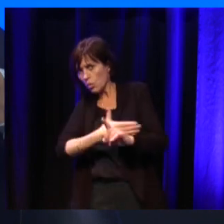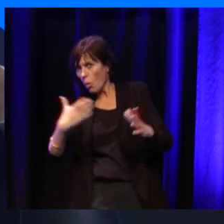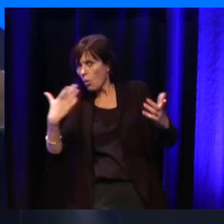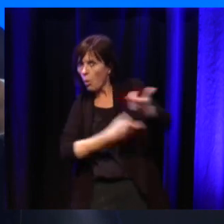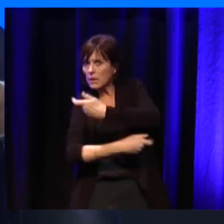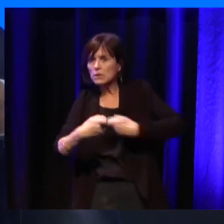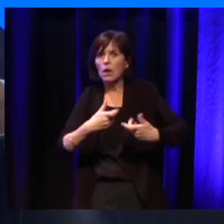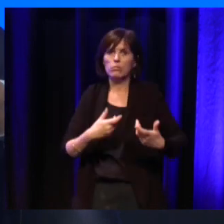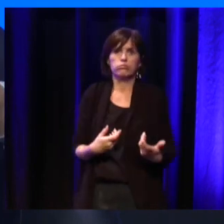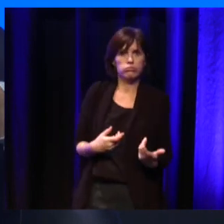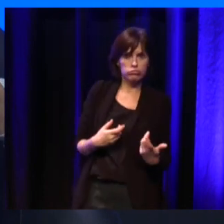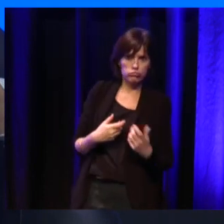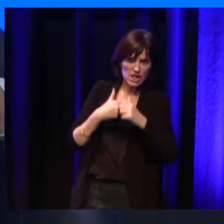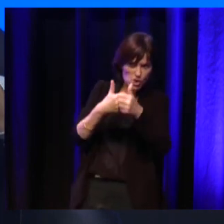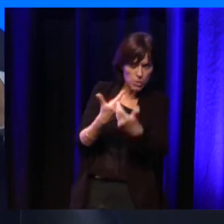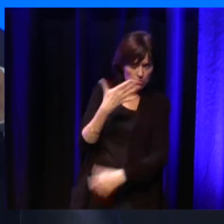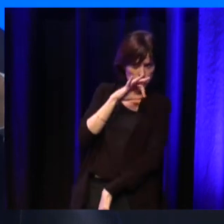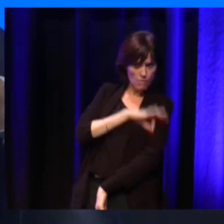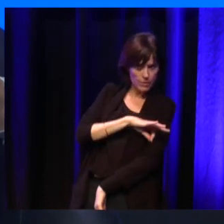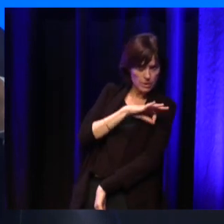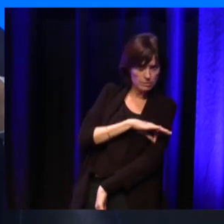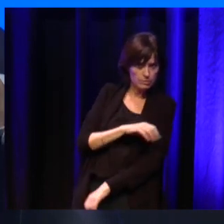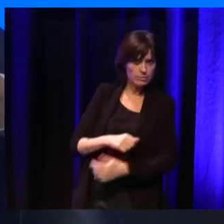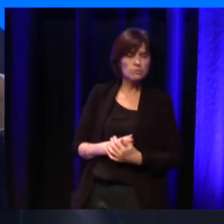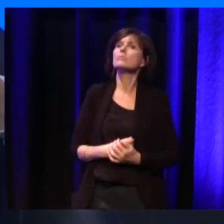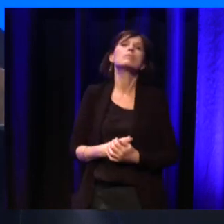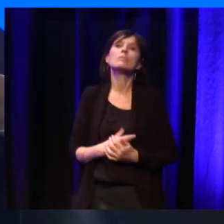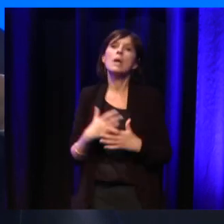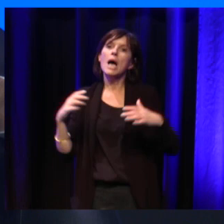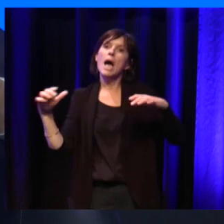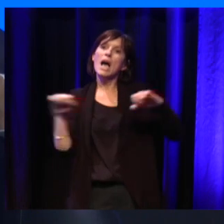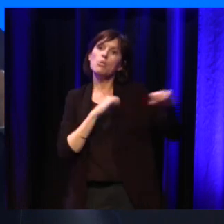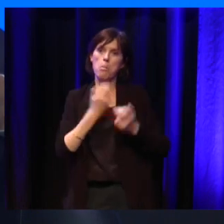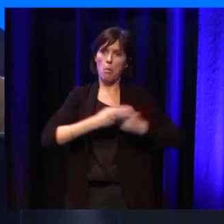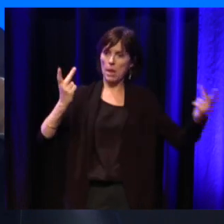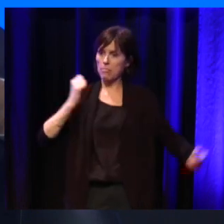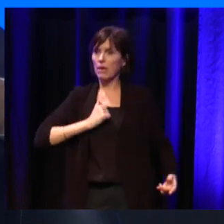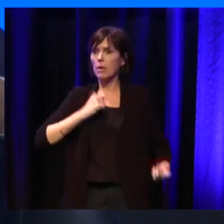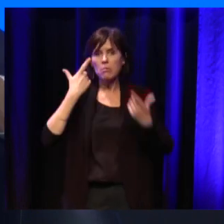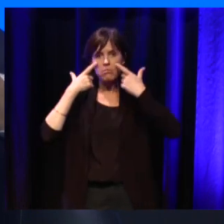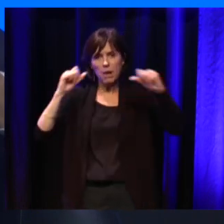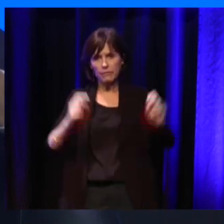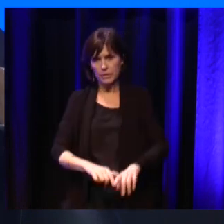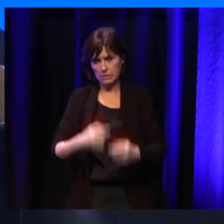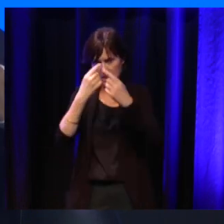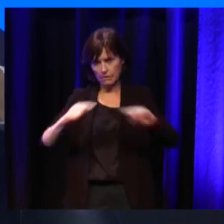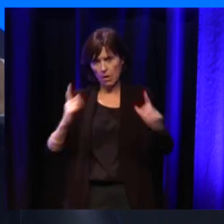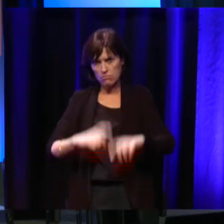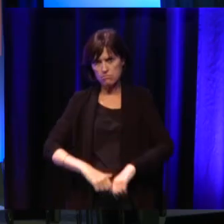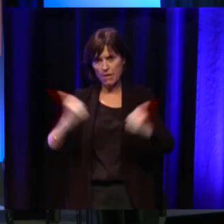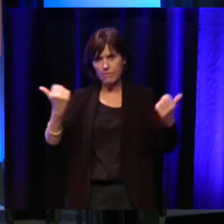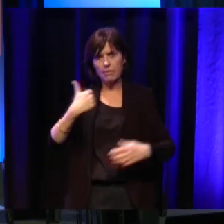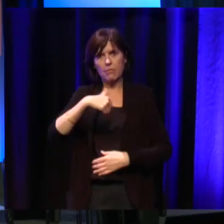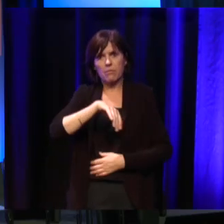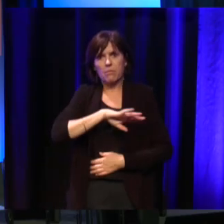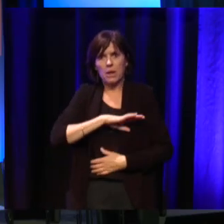moyens sont en fonction de l'espérance de gain. Donc, en fait, l'action publique, c'est différent de l'action privée, c'est une évidence parce qu'on va au